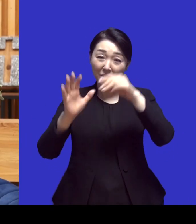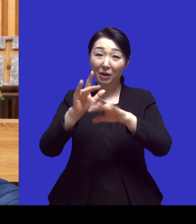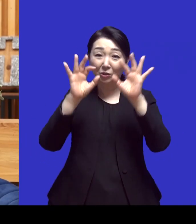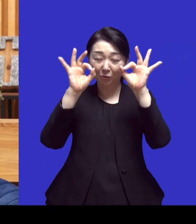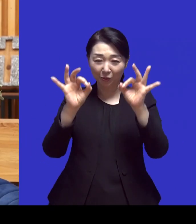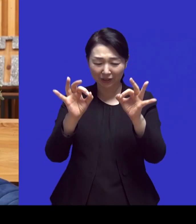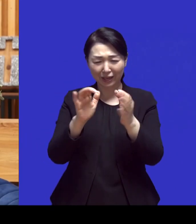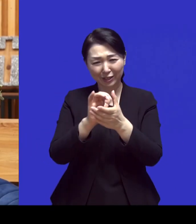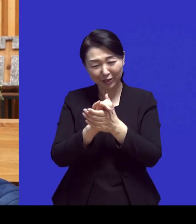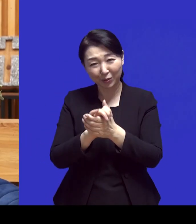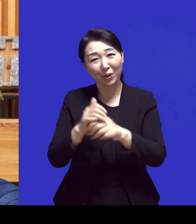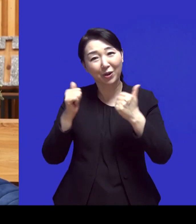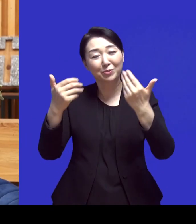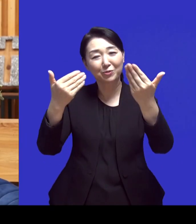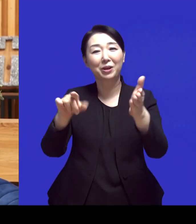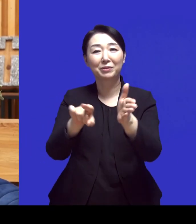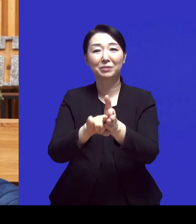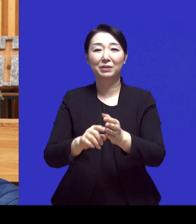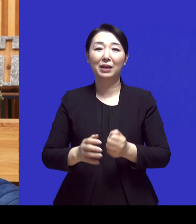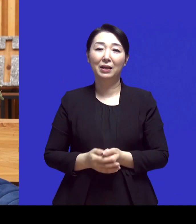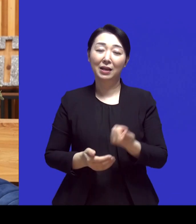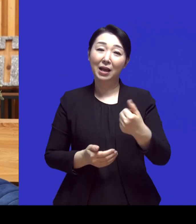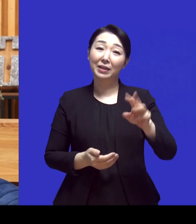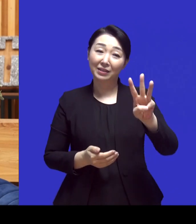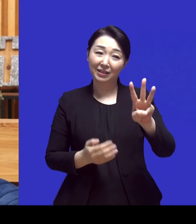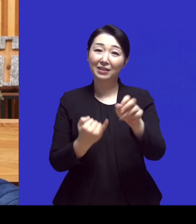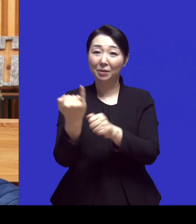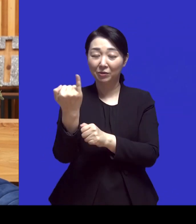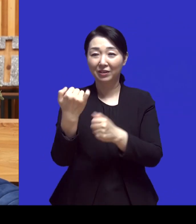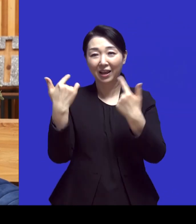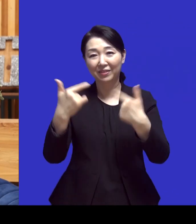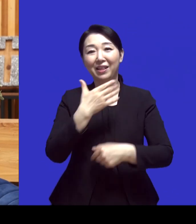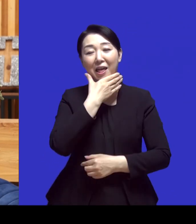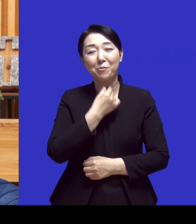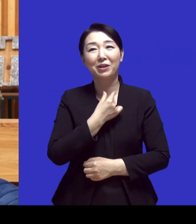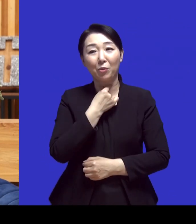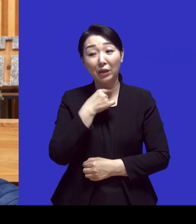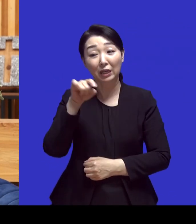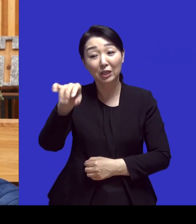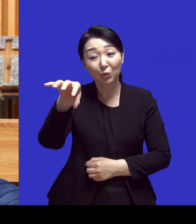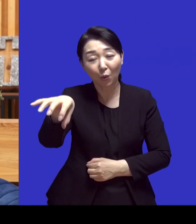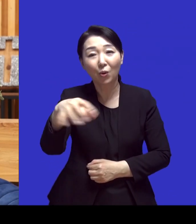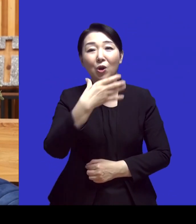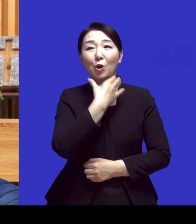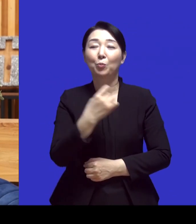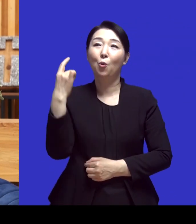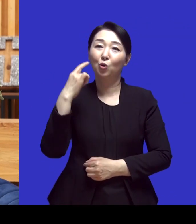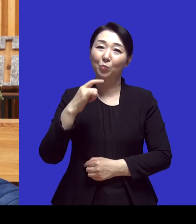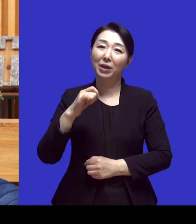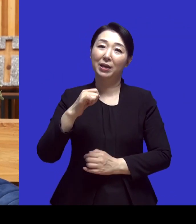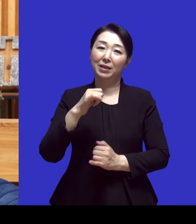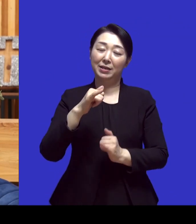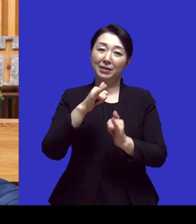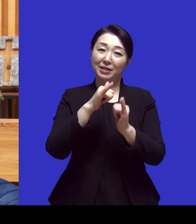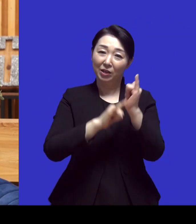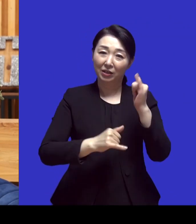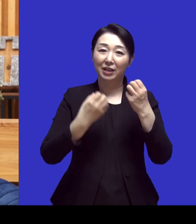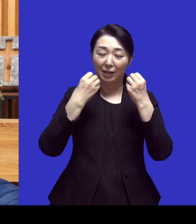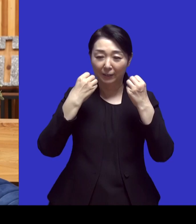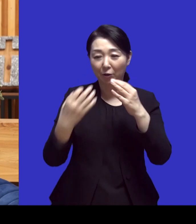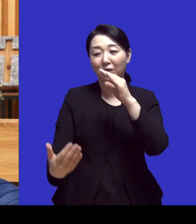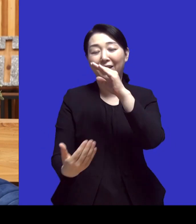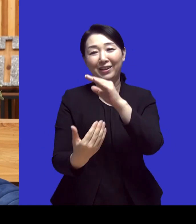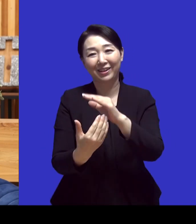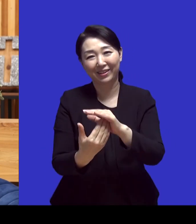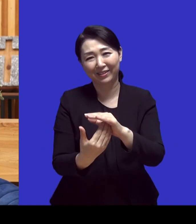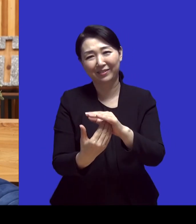기도해 주시리라 믿어요 새해 아들들과 사모님과 늘 행복하시고 에디오피아 땅에 정말 복음의 역사가 새로 이루어질